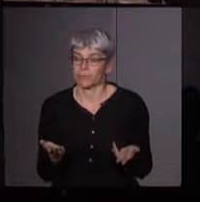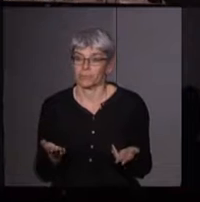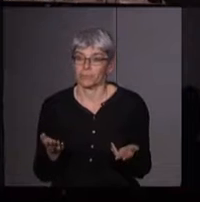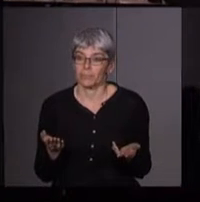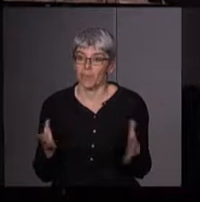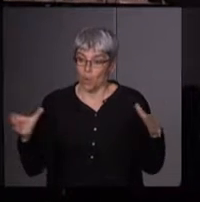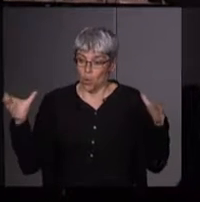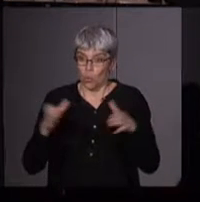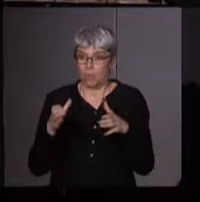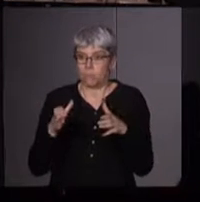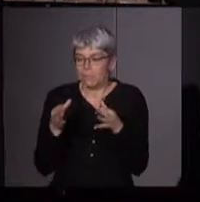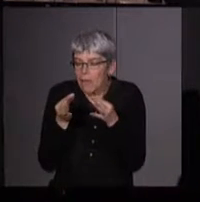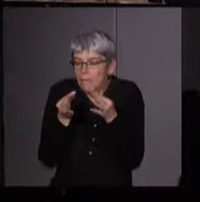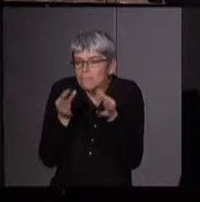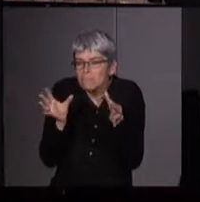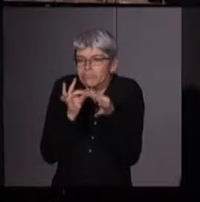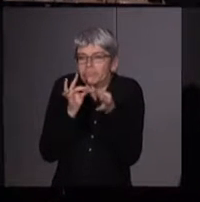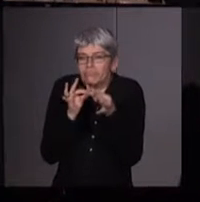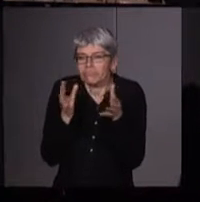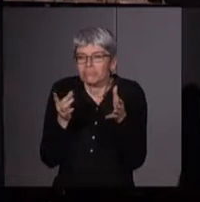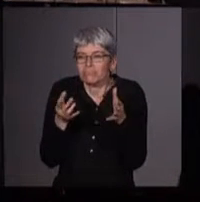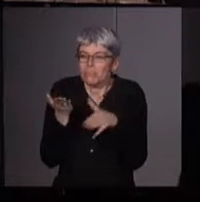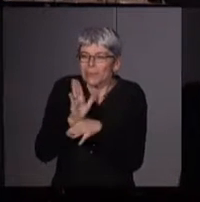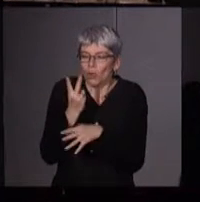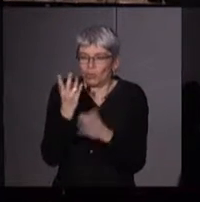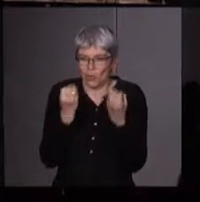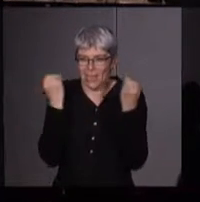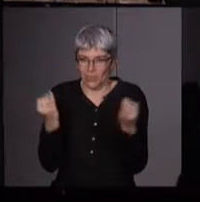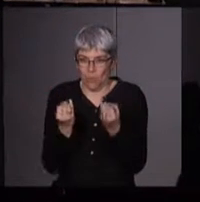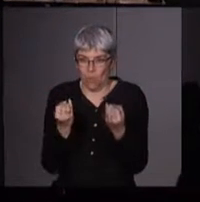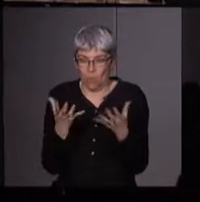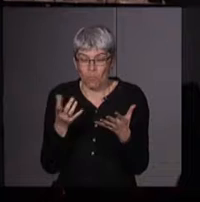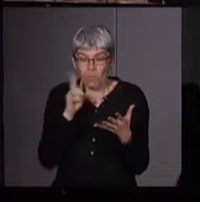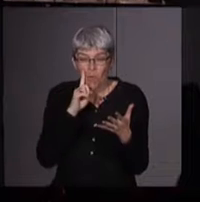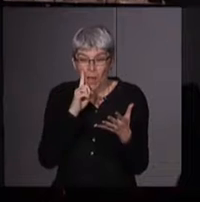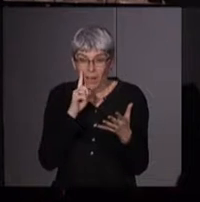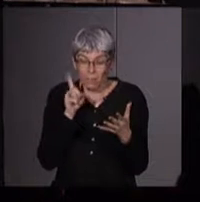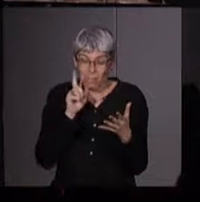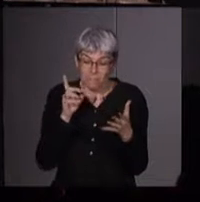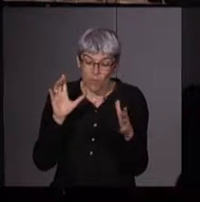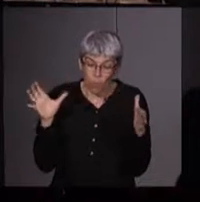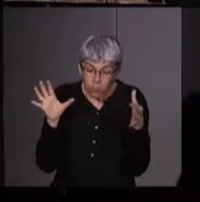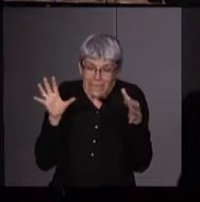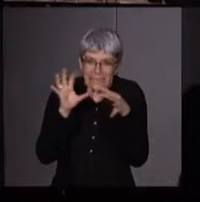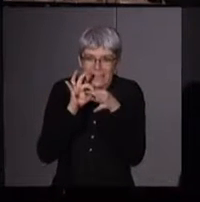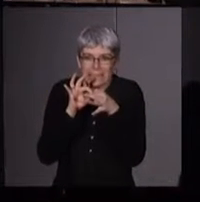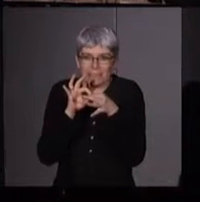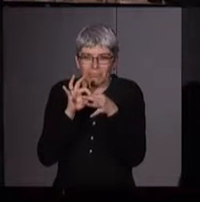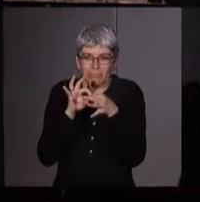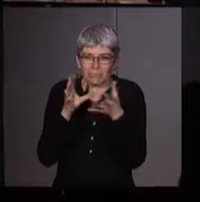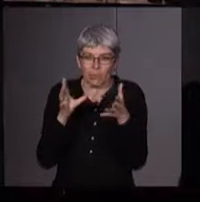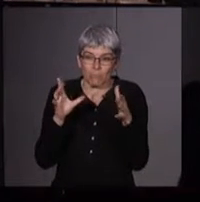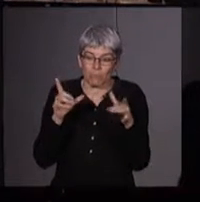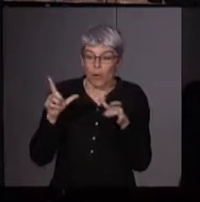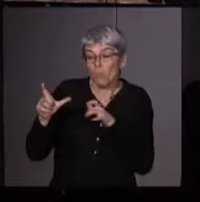le groupe d'affinités. Les deux actions que je vais vous présenter ici se sont construites à travers les groupes d'affinités. Des